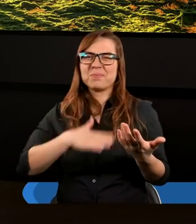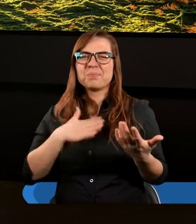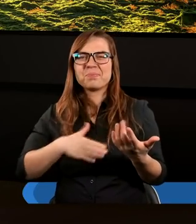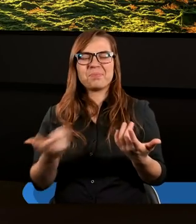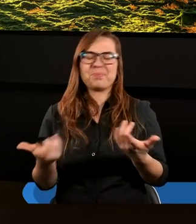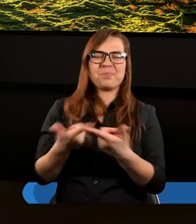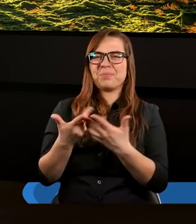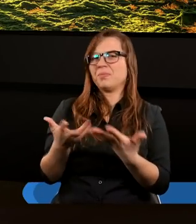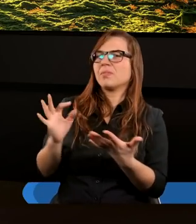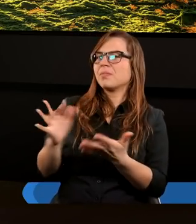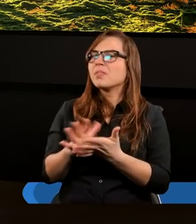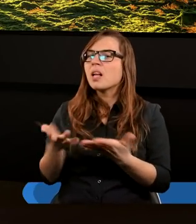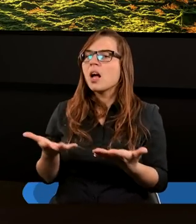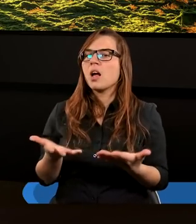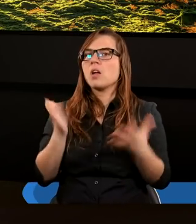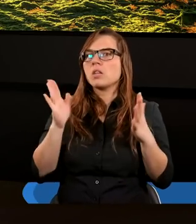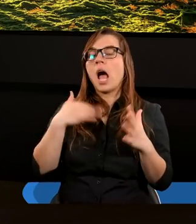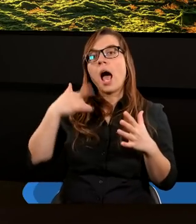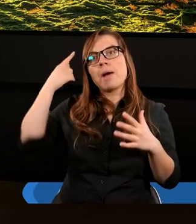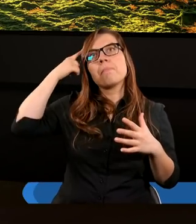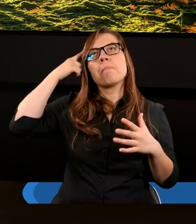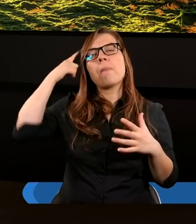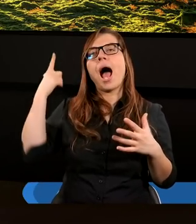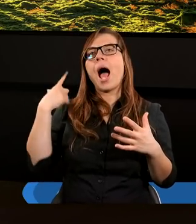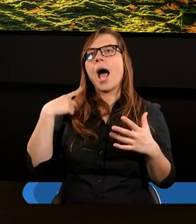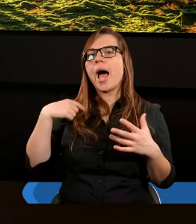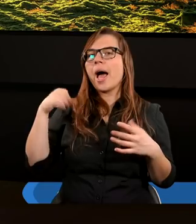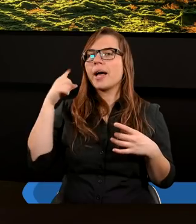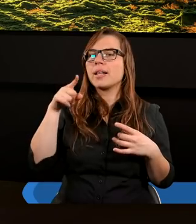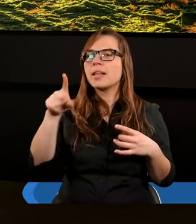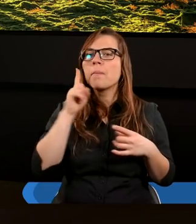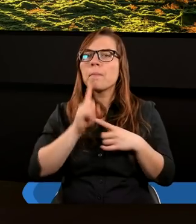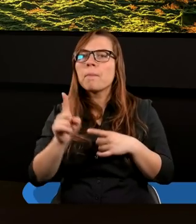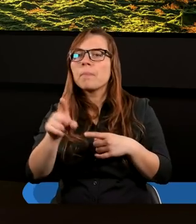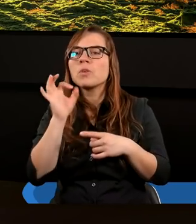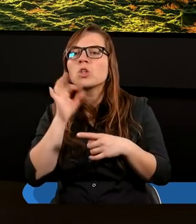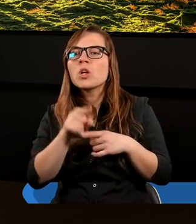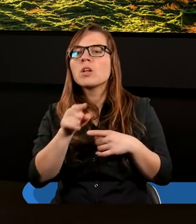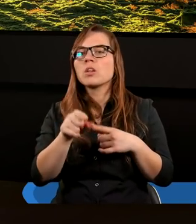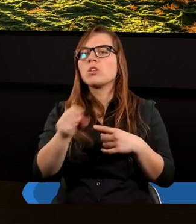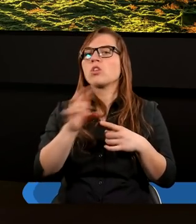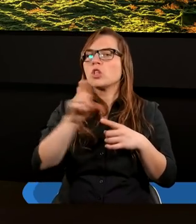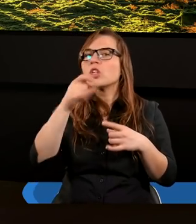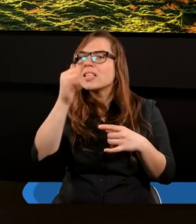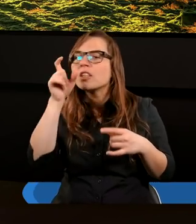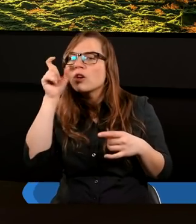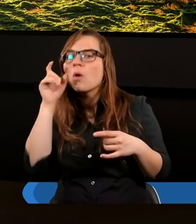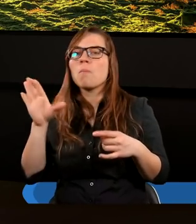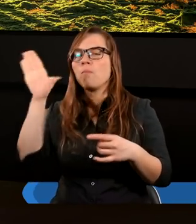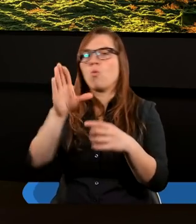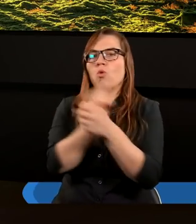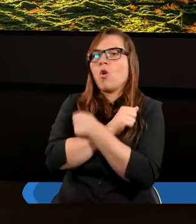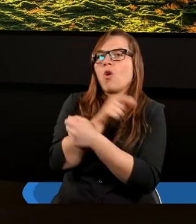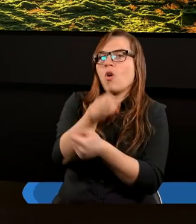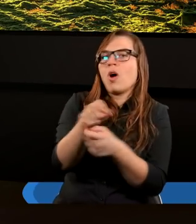zdarza, to zawsze sobie przypominam, że tego brata, czy tego siostry, czy jakiegokolwiek człowieka, Bóg